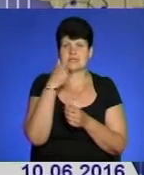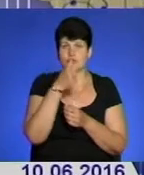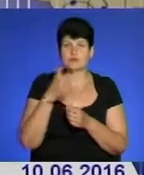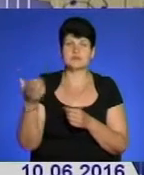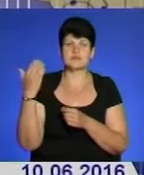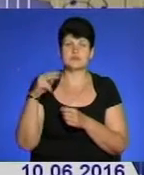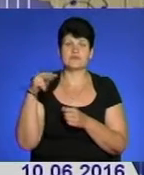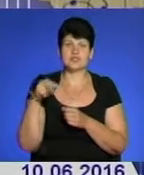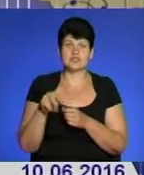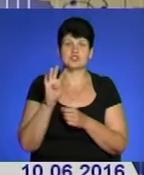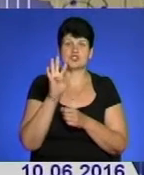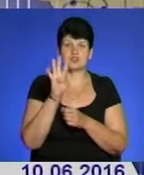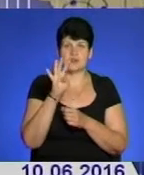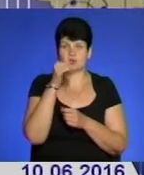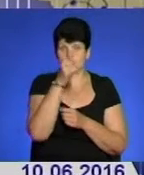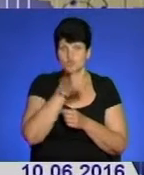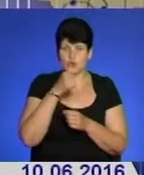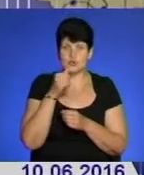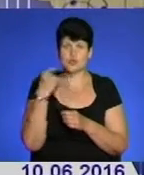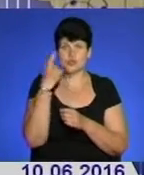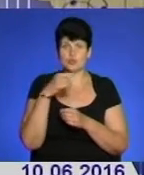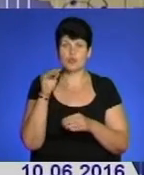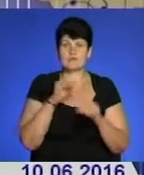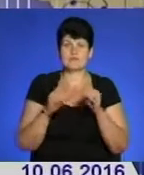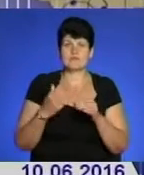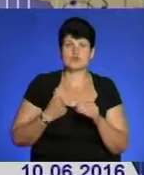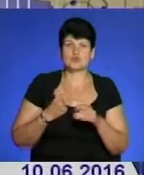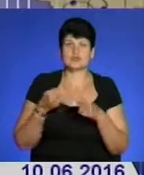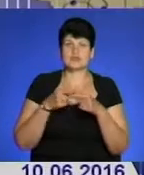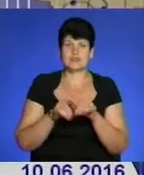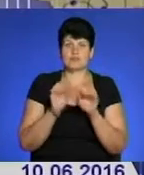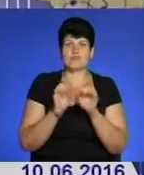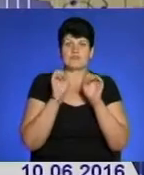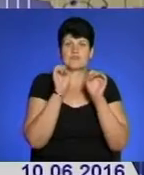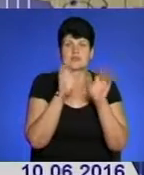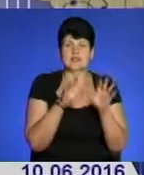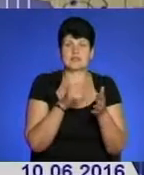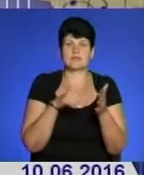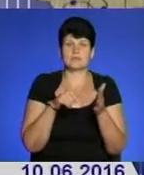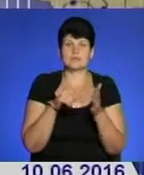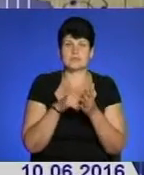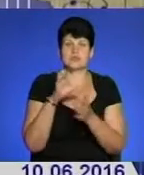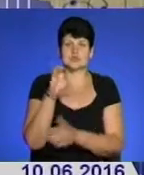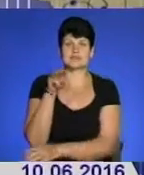У 2004 році особовий склад і військову техніку звідси перевели у місто Стрий Львівської області.